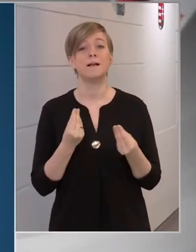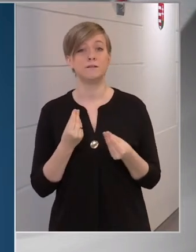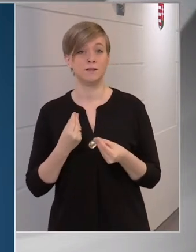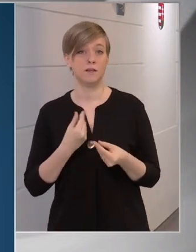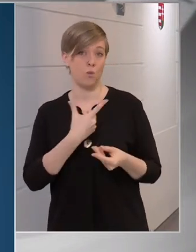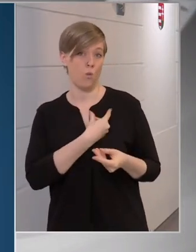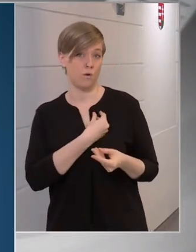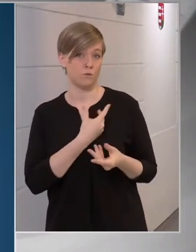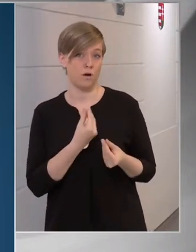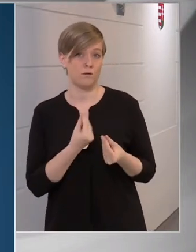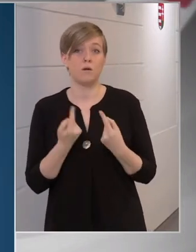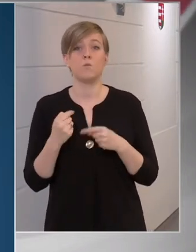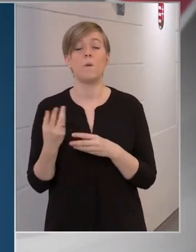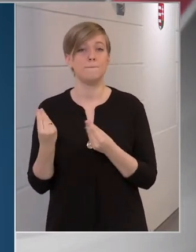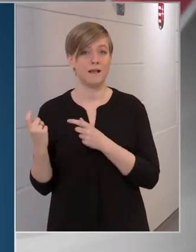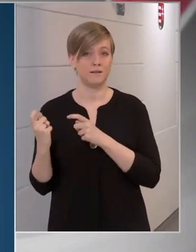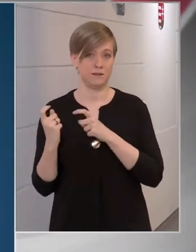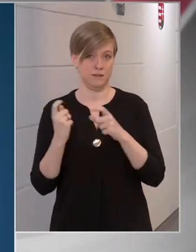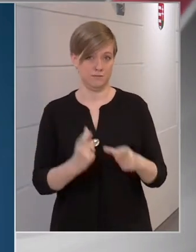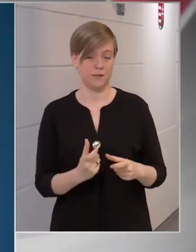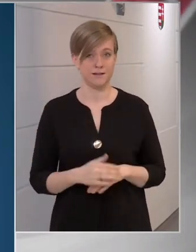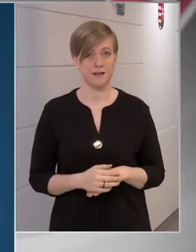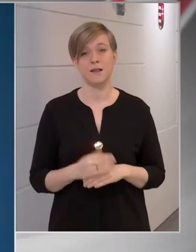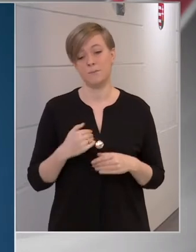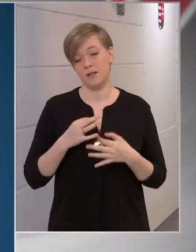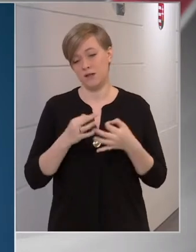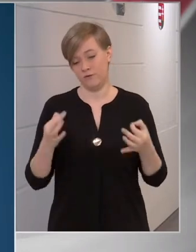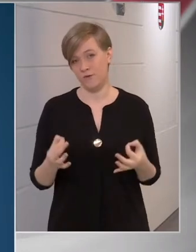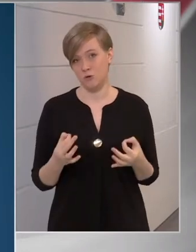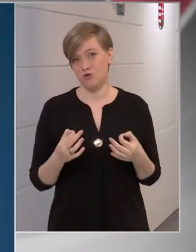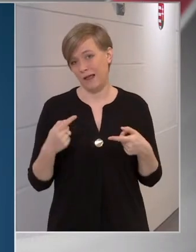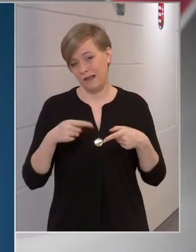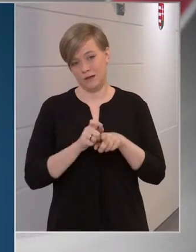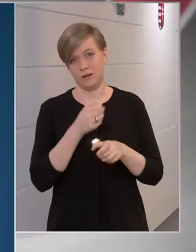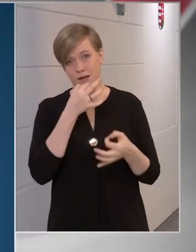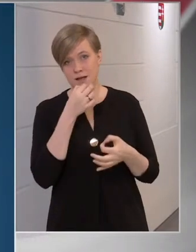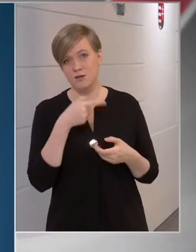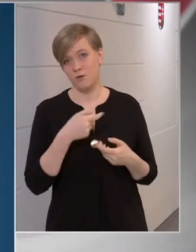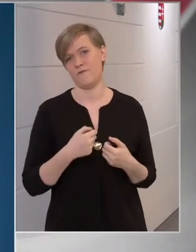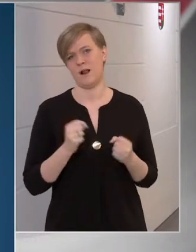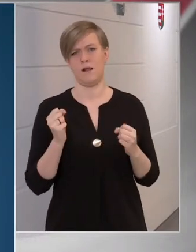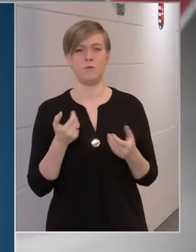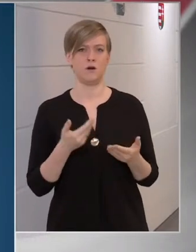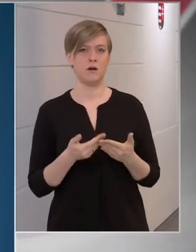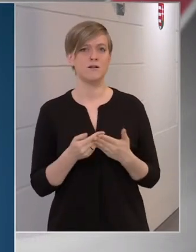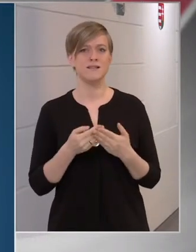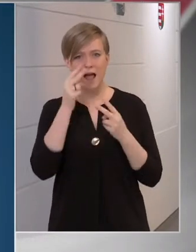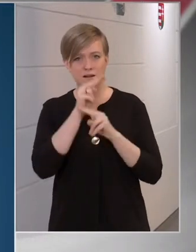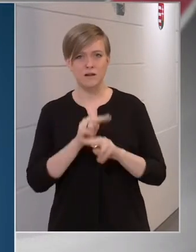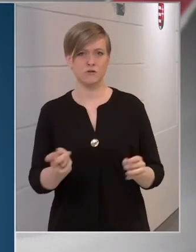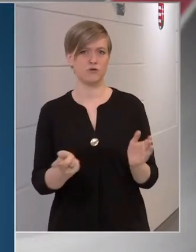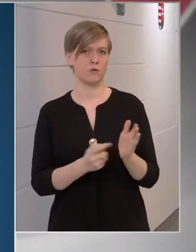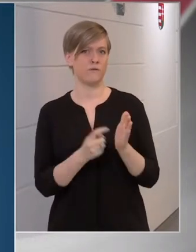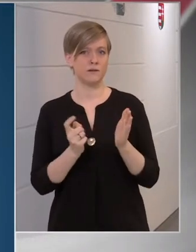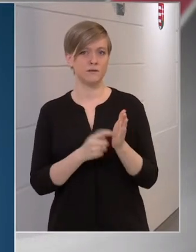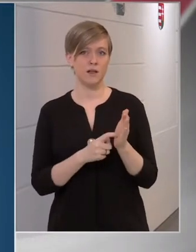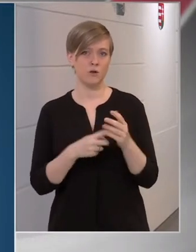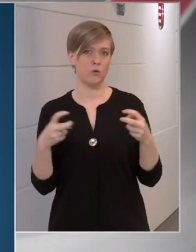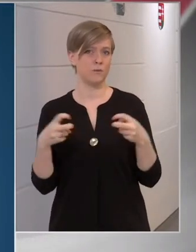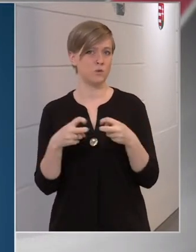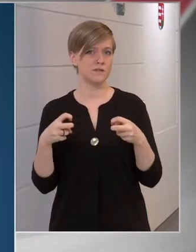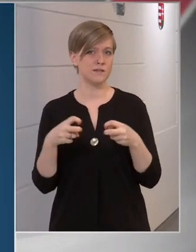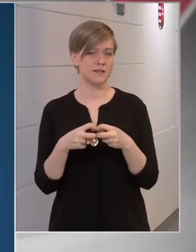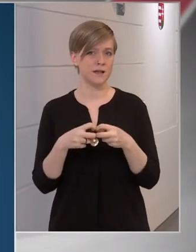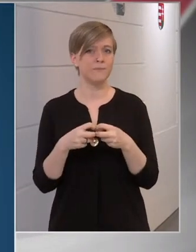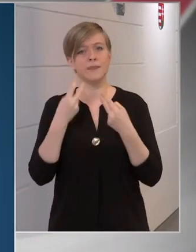érkezett be. Mi a nyilvánosság pártján állunk, egyetértünk a kérdezővel, hogy feláborító az, hogy az átláthatóságot követelő Brüsszel